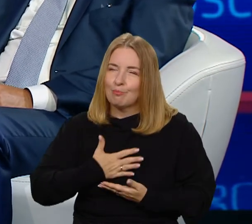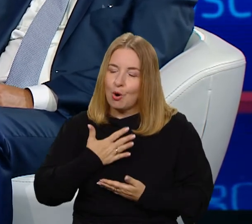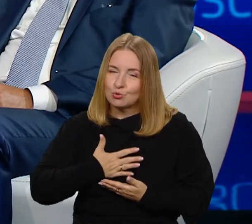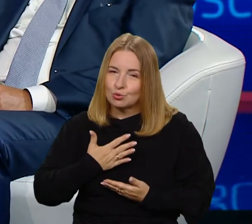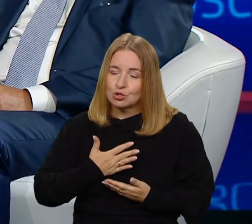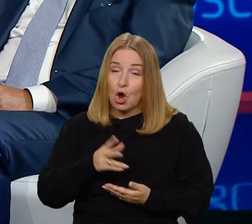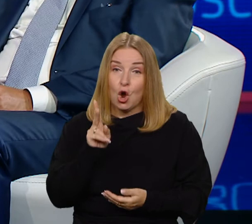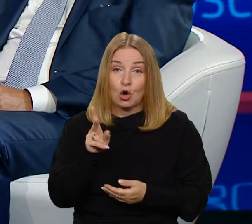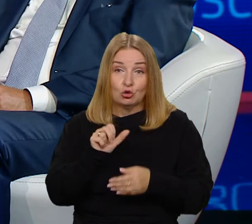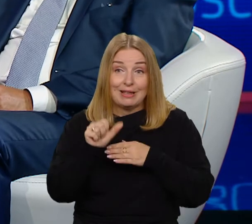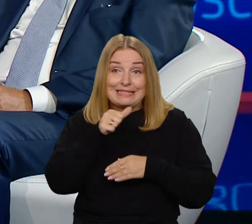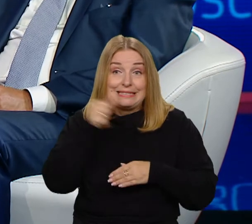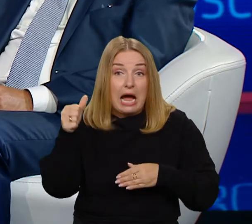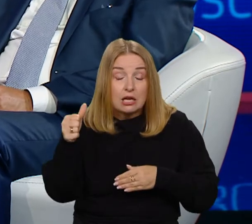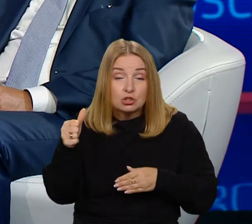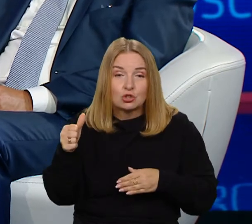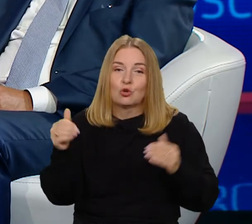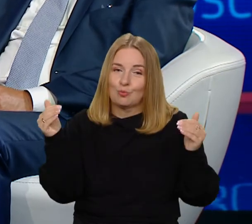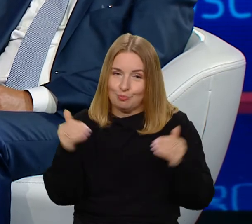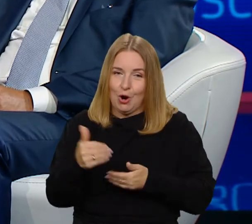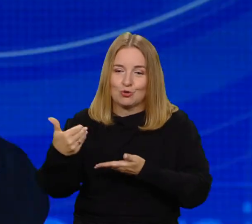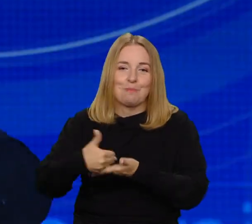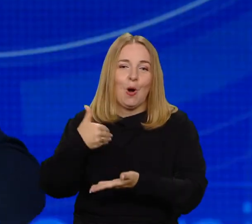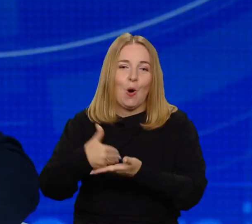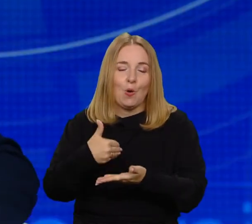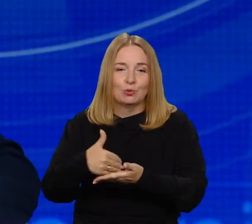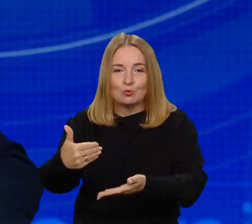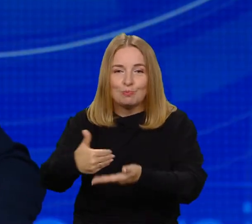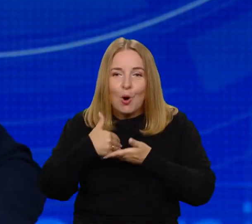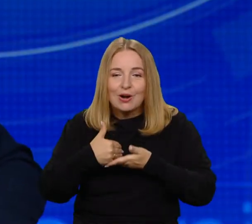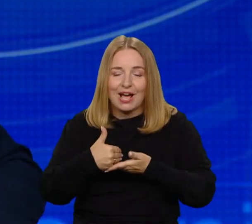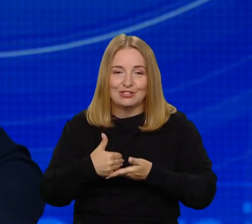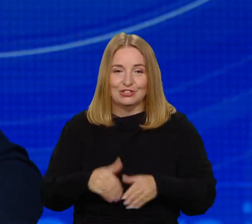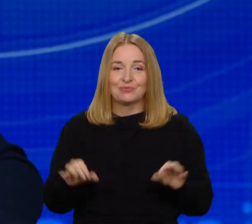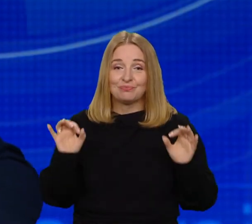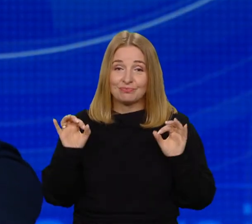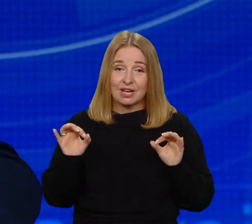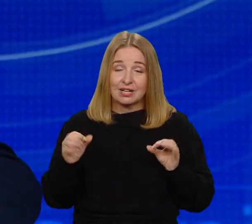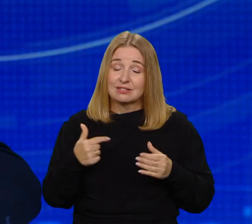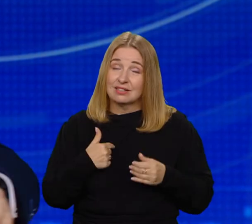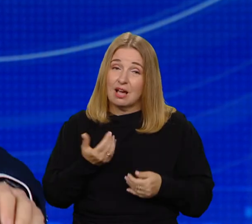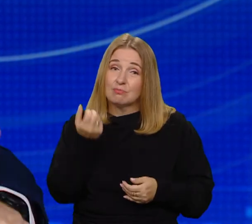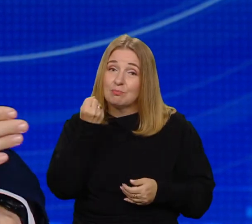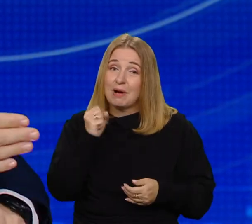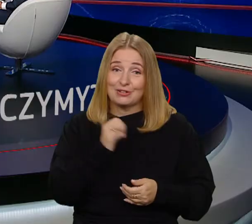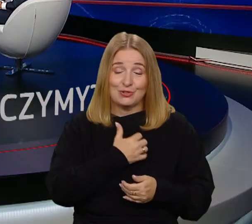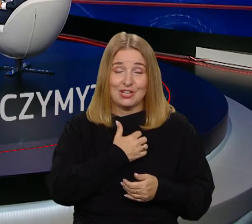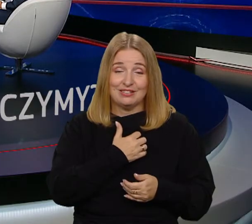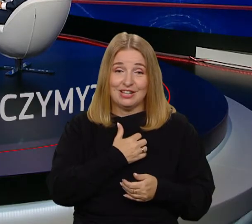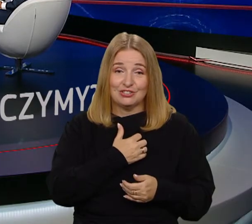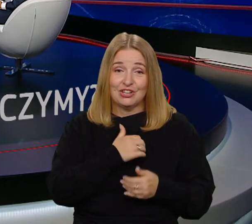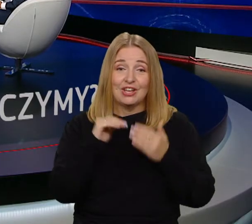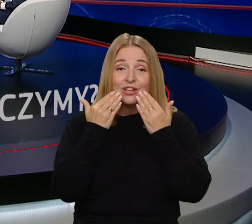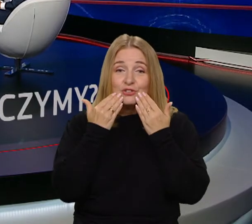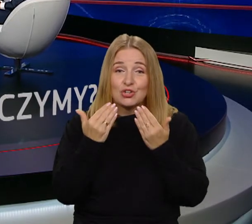starsze od nas może nam coś zaoferować. To ja bardzo, bardzo serdecznie chciałbym państwu wszystkim podziękować, łącznie z panem profesorem